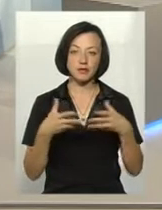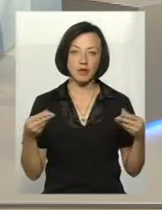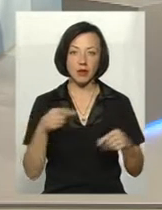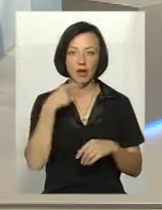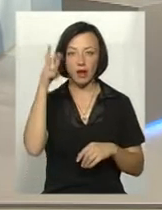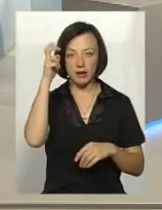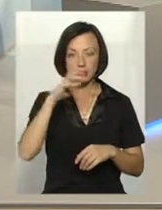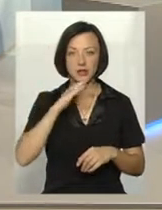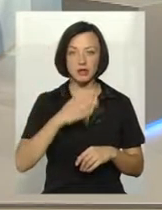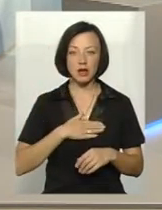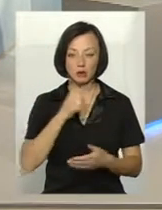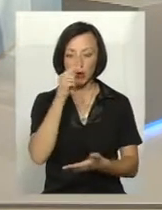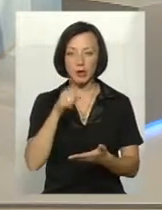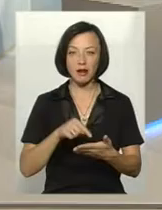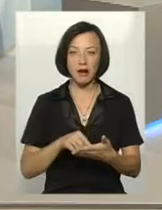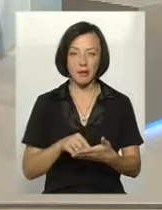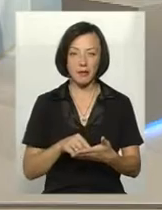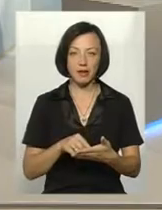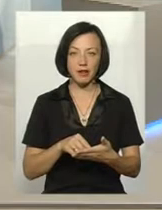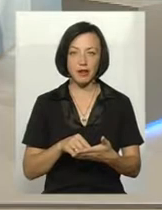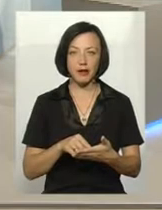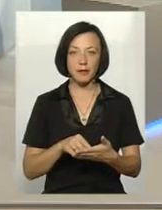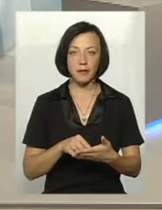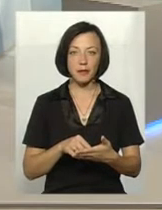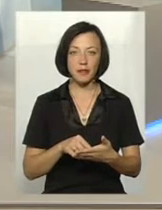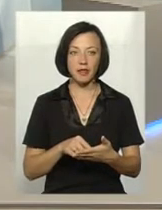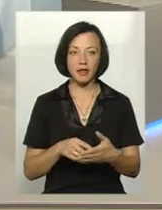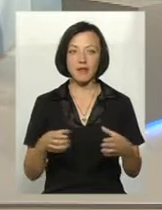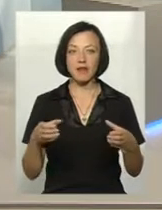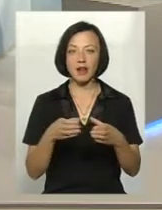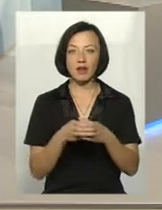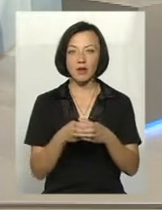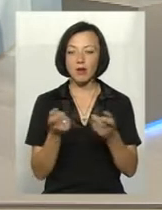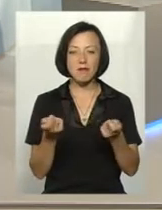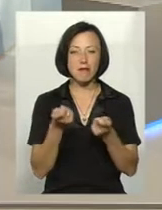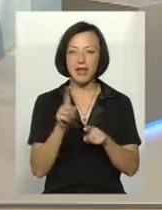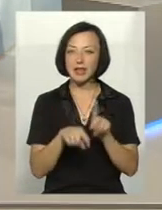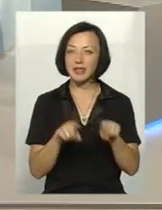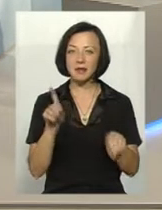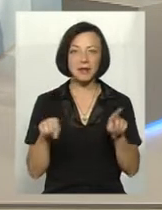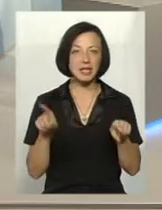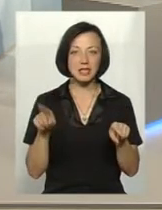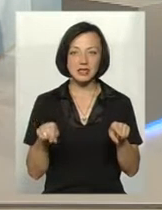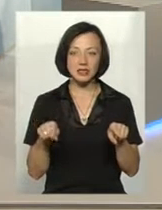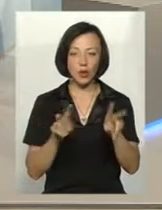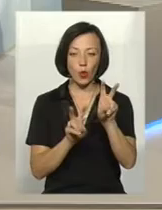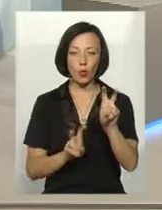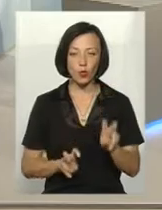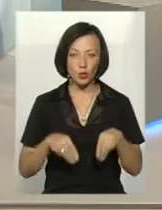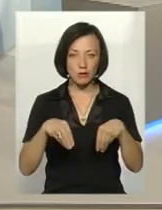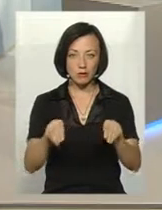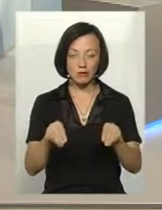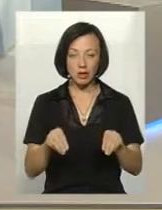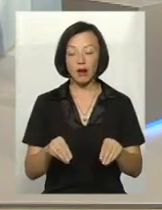що гречка наша потрапила в категорію нішевих, рідкісних практичну культур через те,